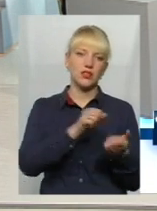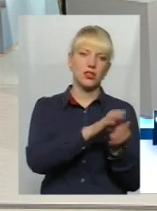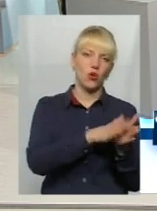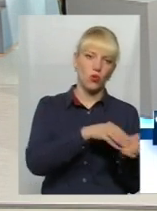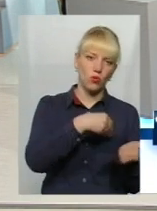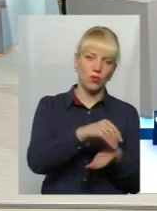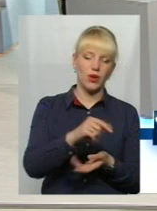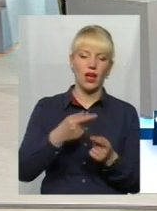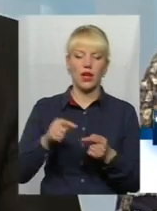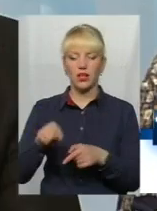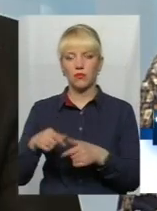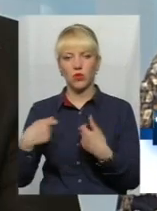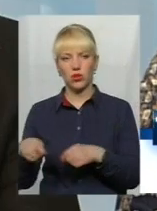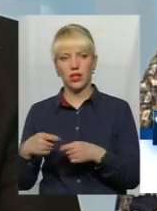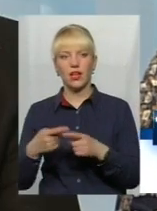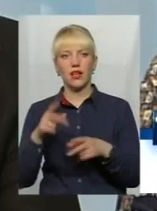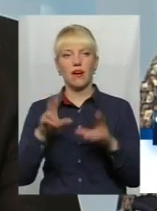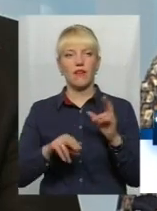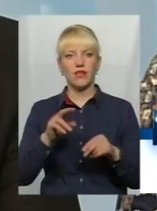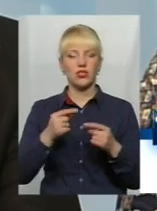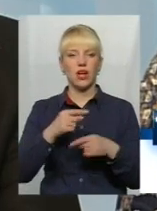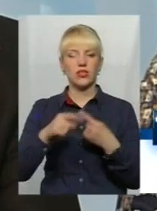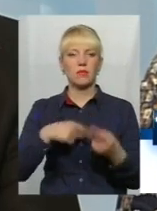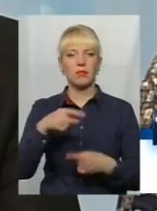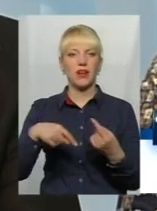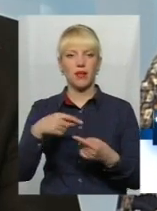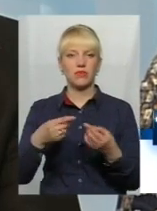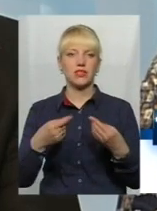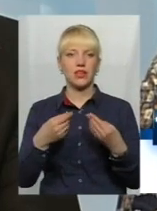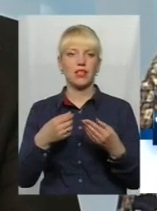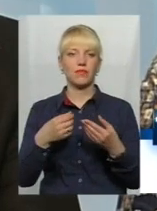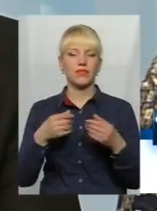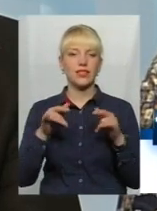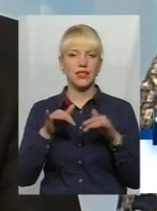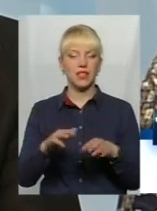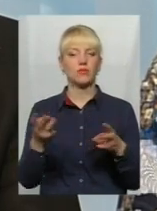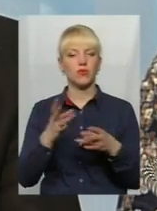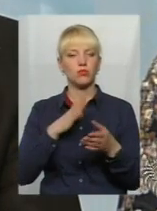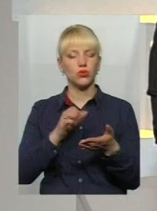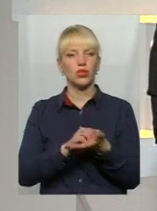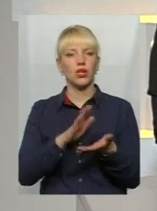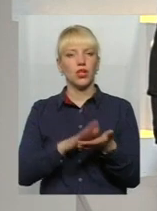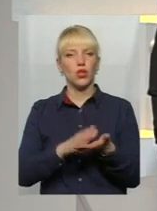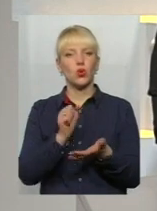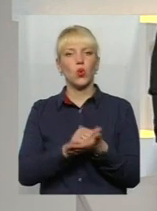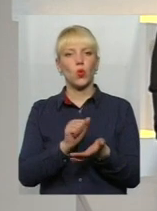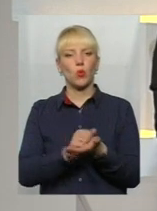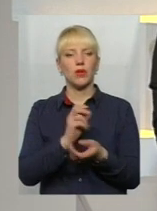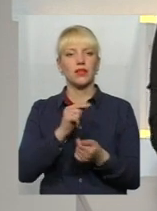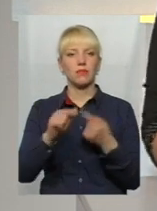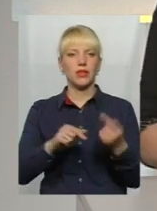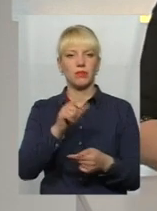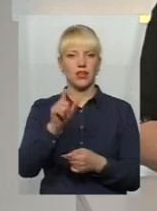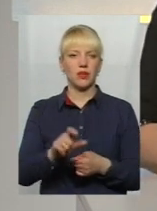вважаю, це вже підприємницька діяльність. Тобто, вона ще має мати і зареєстровані документи, підприємця. Як підприємця. Так, однозначно.